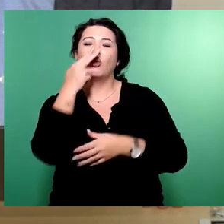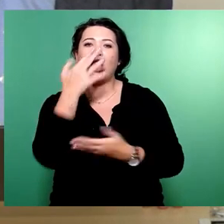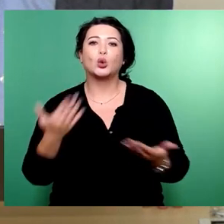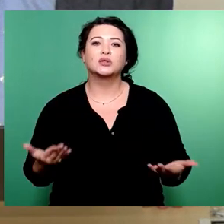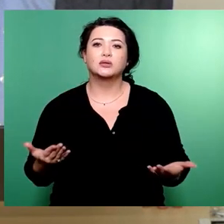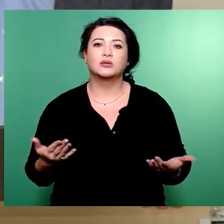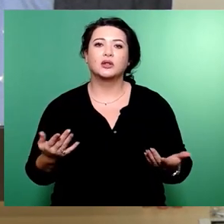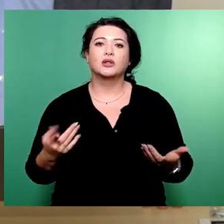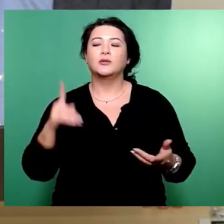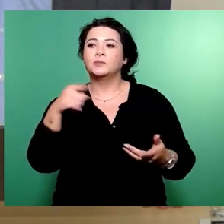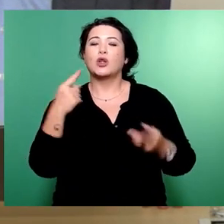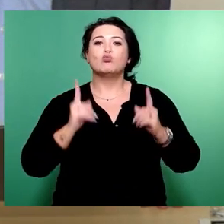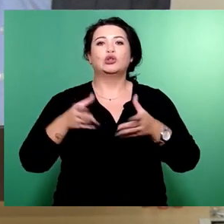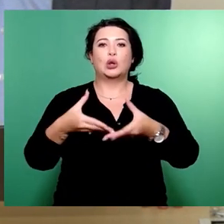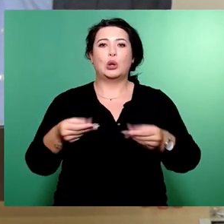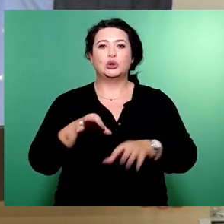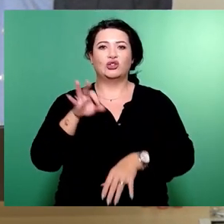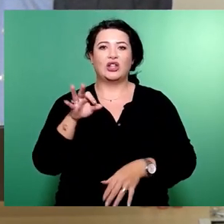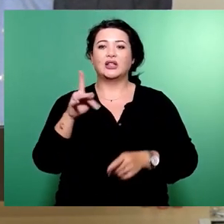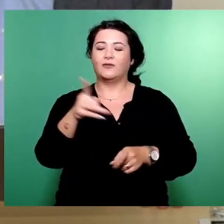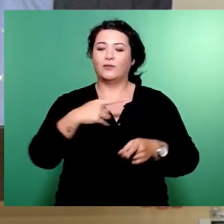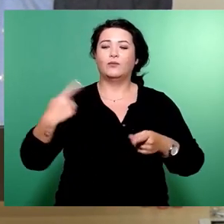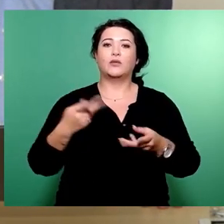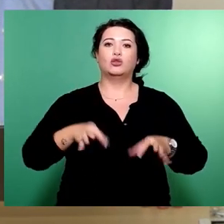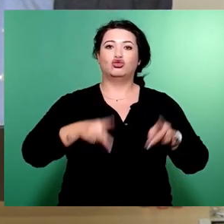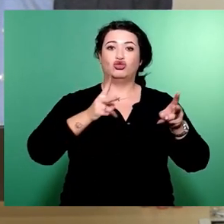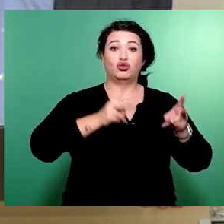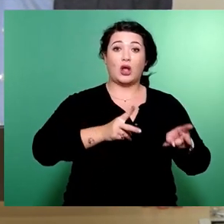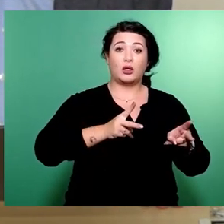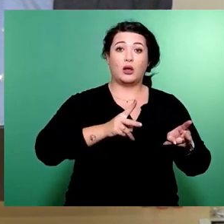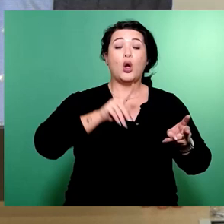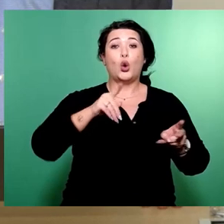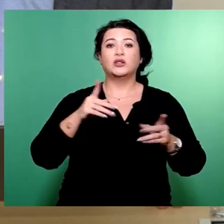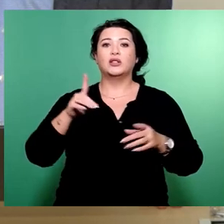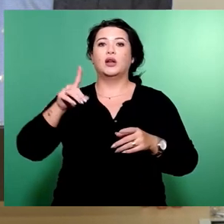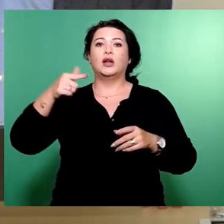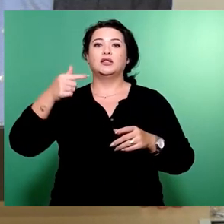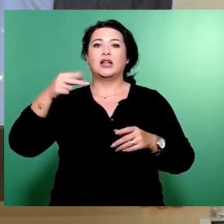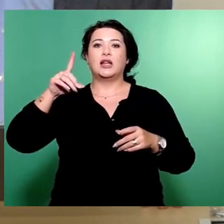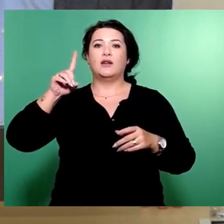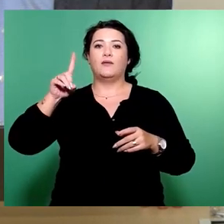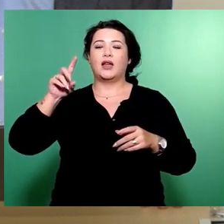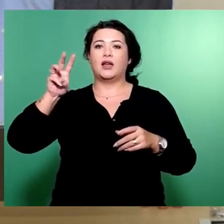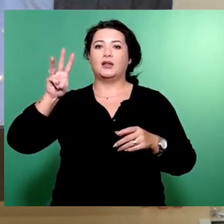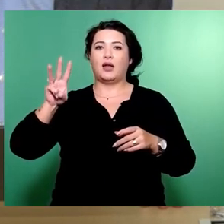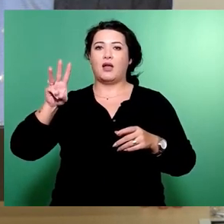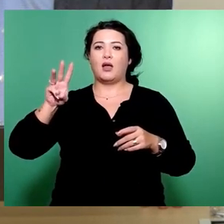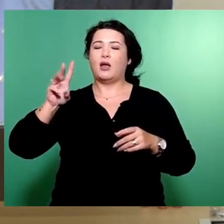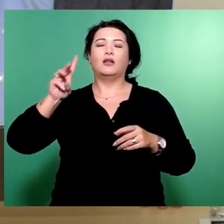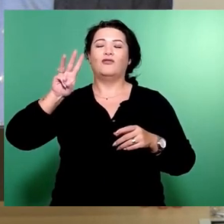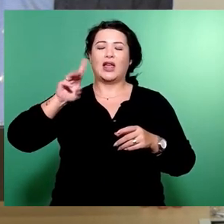Lösung gehen, die sowohl für die Stadt als für die TWD und natürlich die DVB Planungssicherheit bringt.